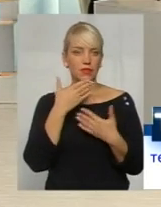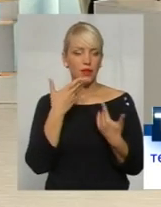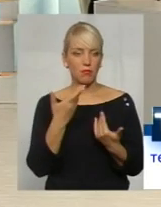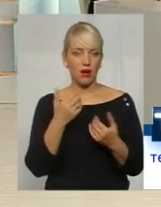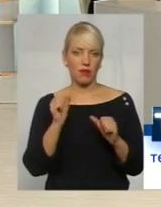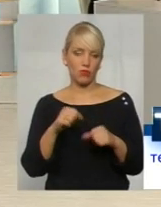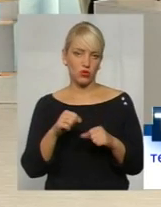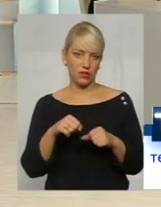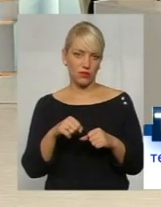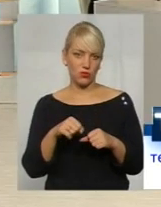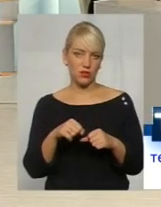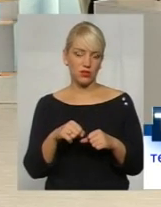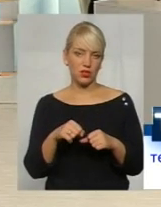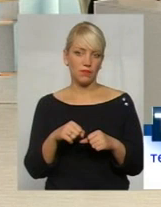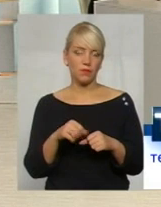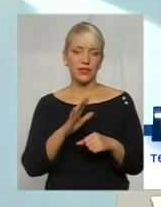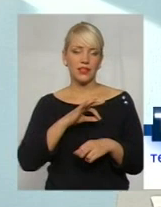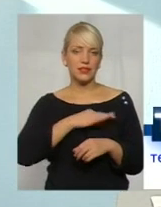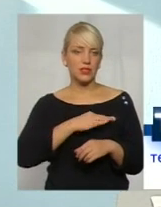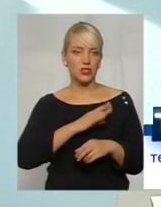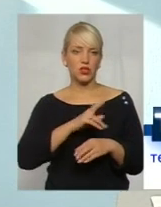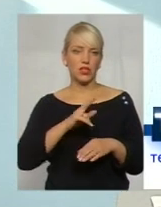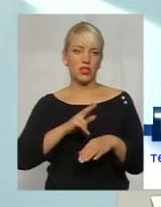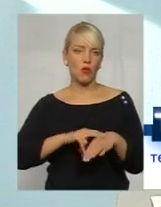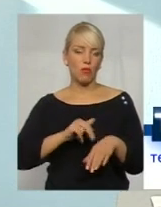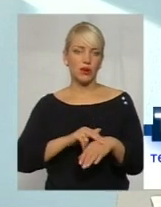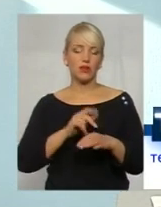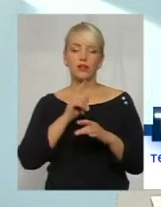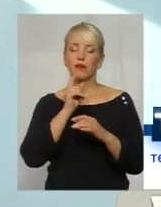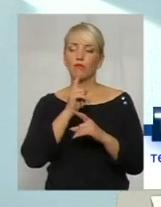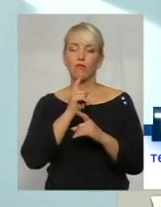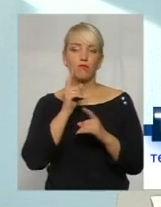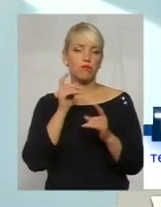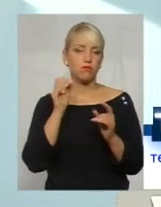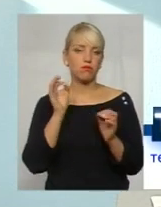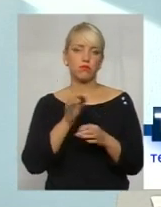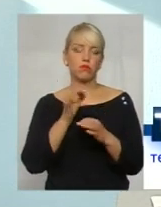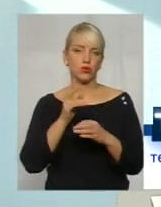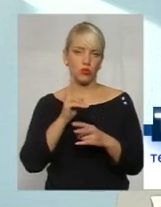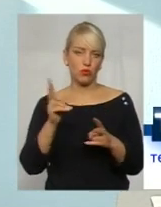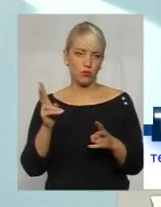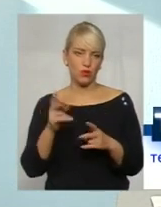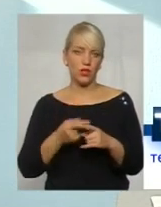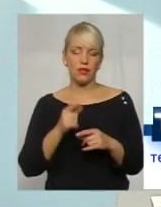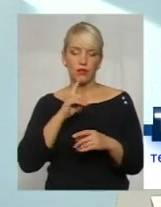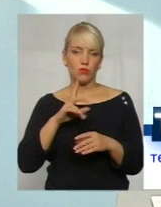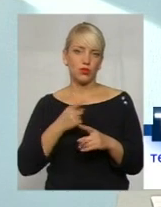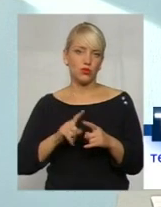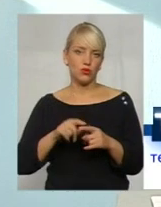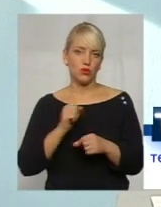можливості ні слідчому, ні оперативнику, ні будь-кому, і не буде він цього робити. Тому що